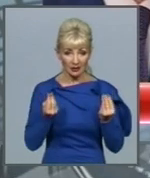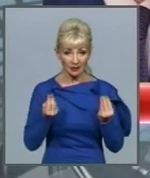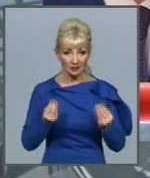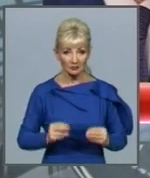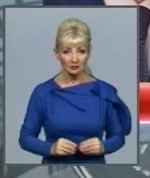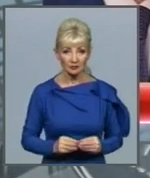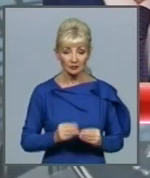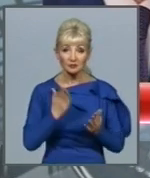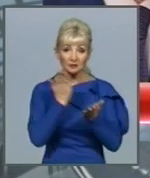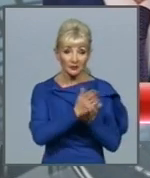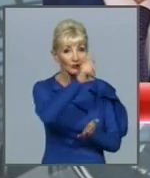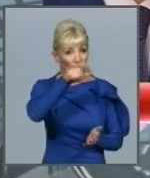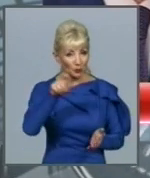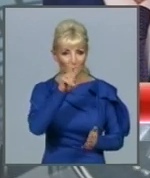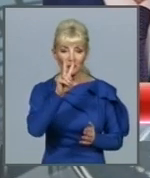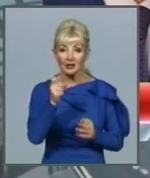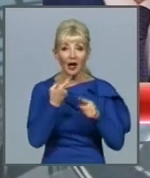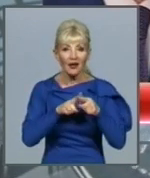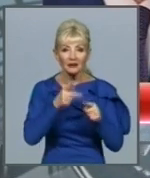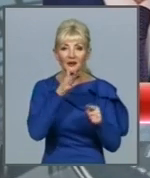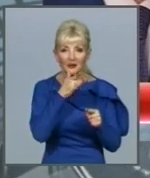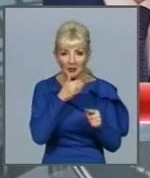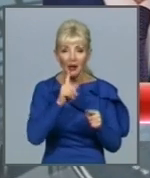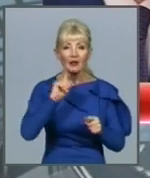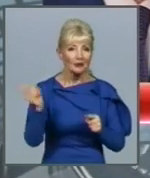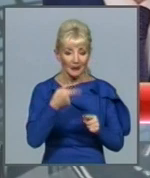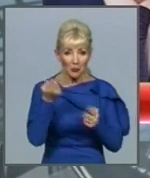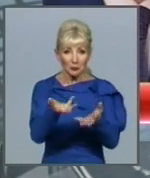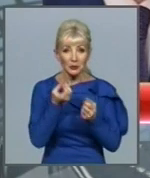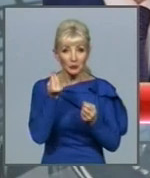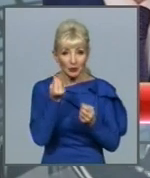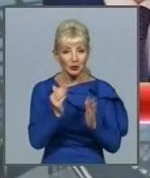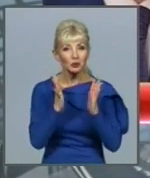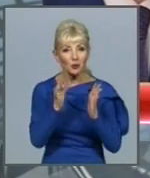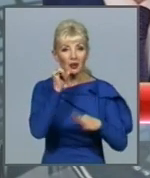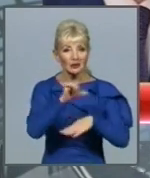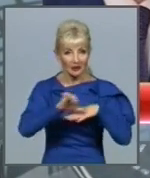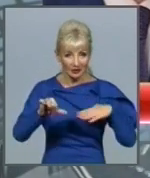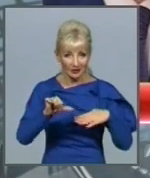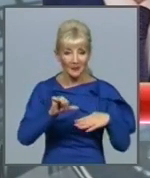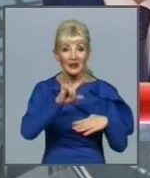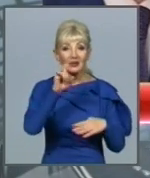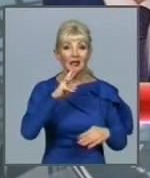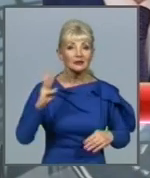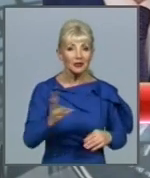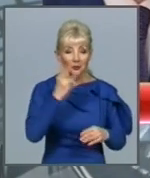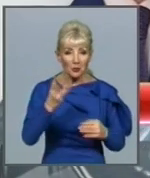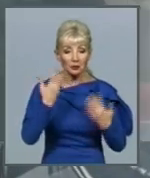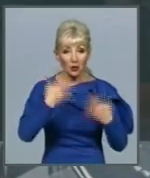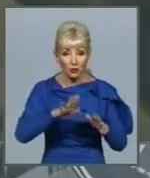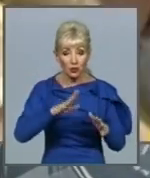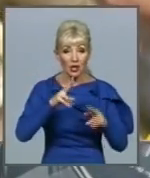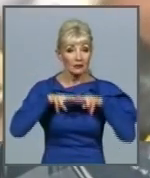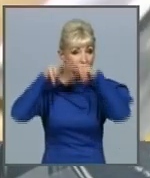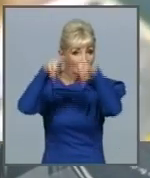які за цей же час виводять на рік ті ж гроші тільки за кордон. Тобто за три роки виведено 22 мільярди доларів.